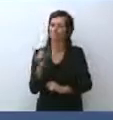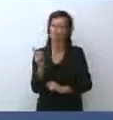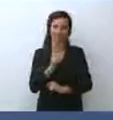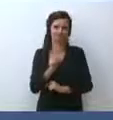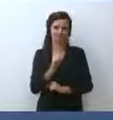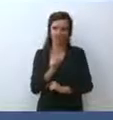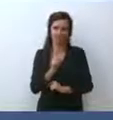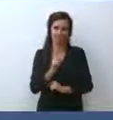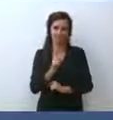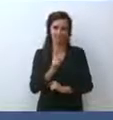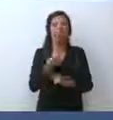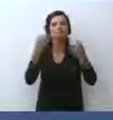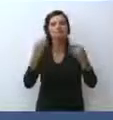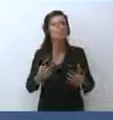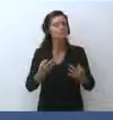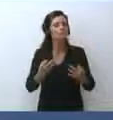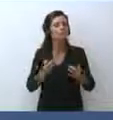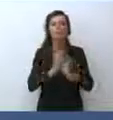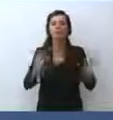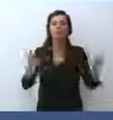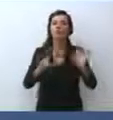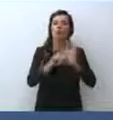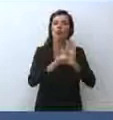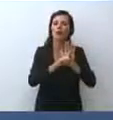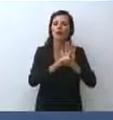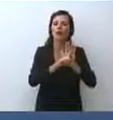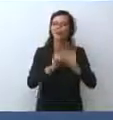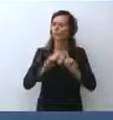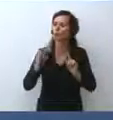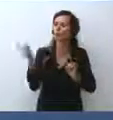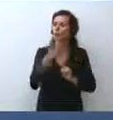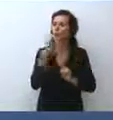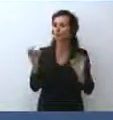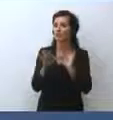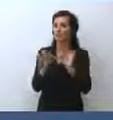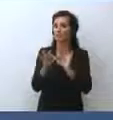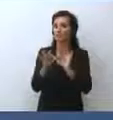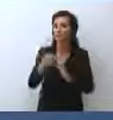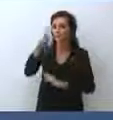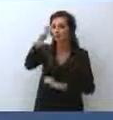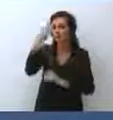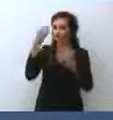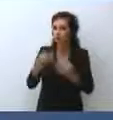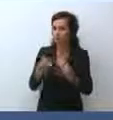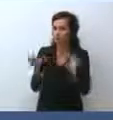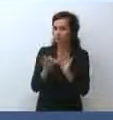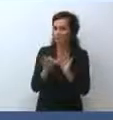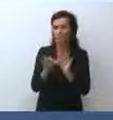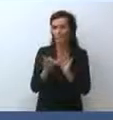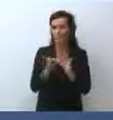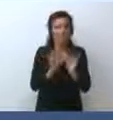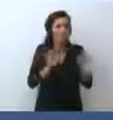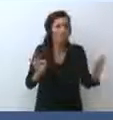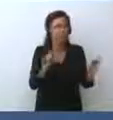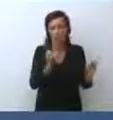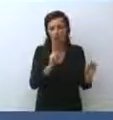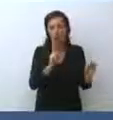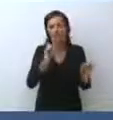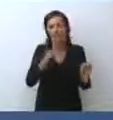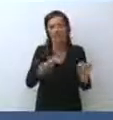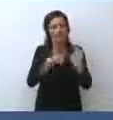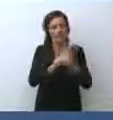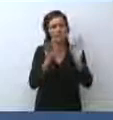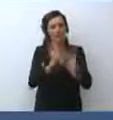una norma che è condivisa dal Governo e poi la condivideremo anche con Confindustria